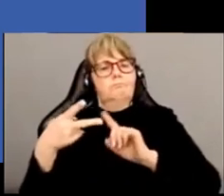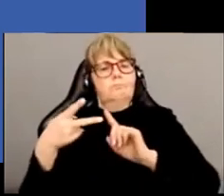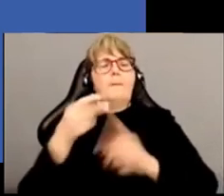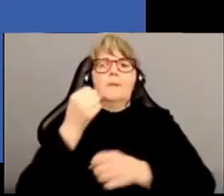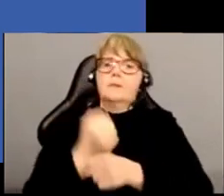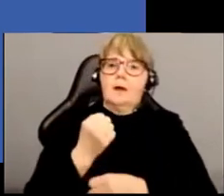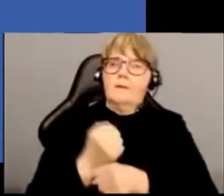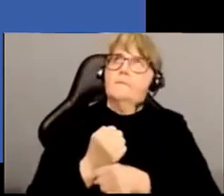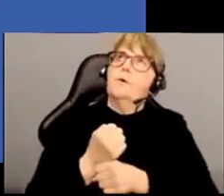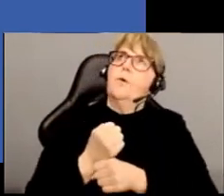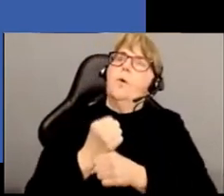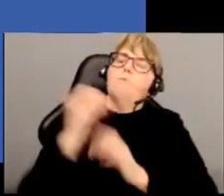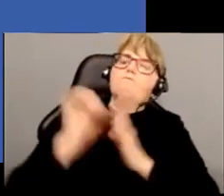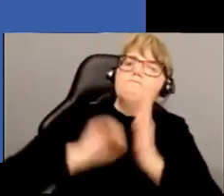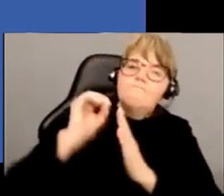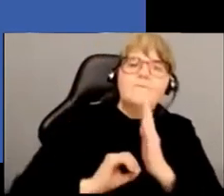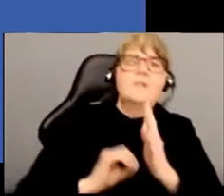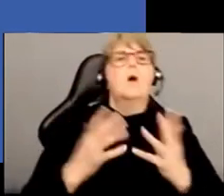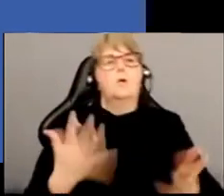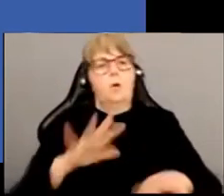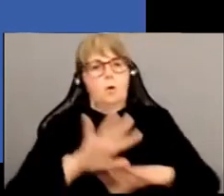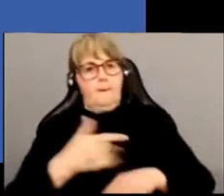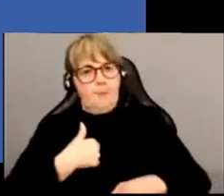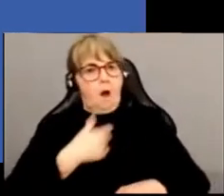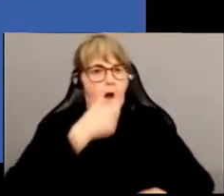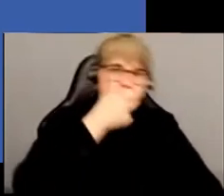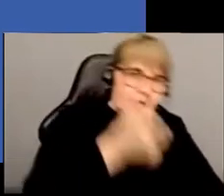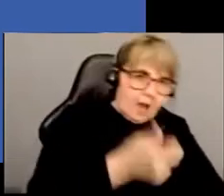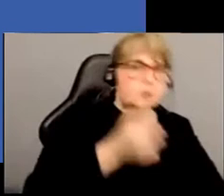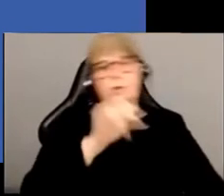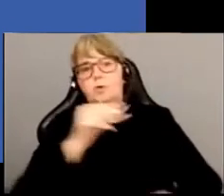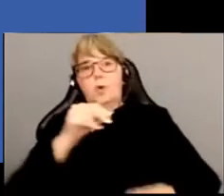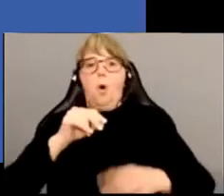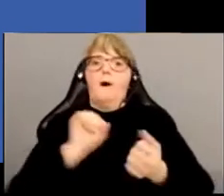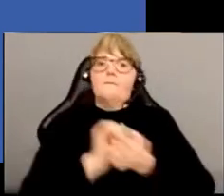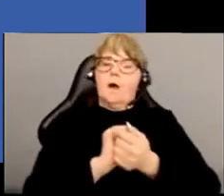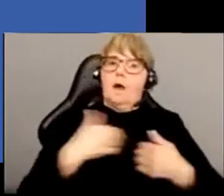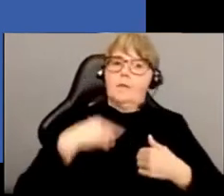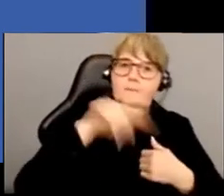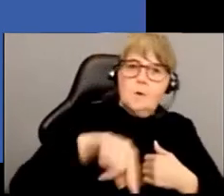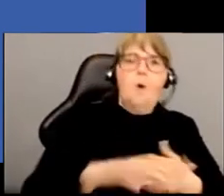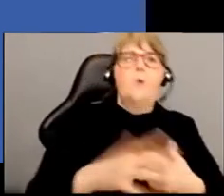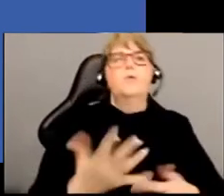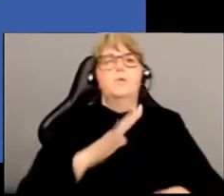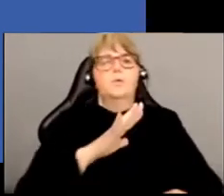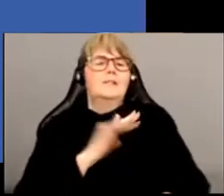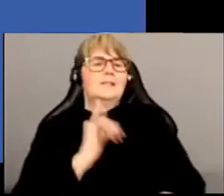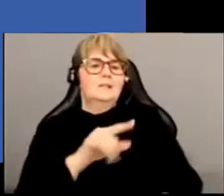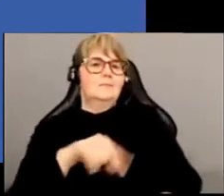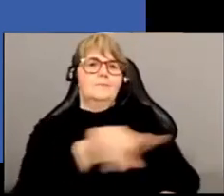similarité perçue ou bien l'attirance pour les animaux en fonction de leur ressemblance